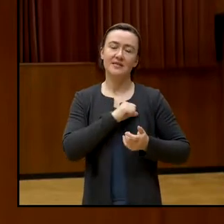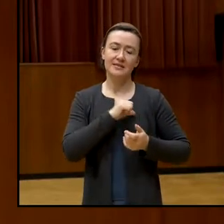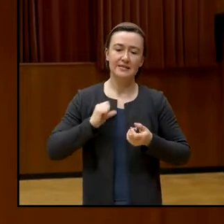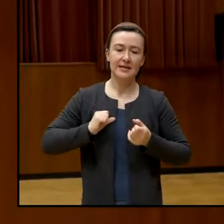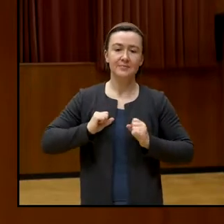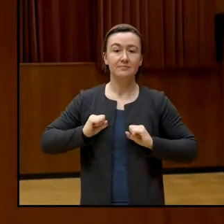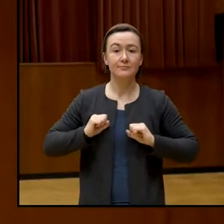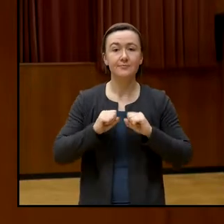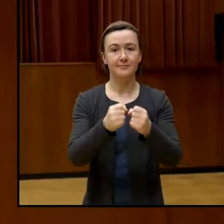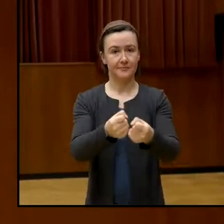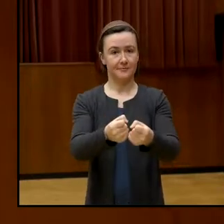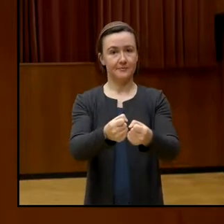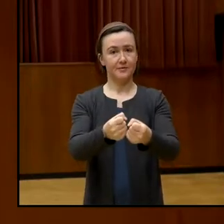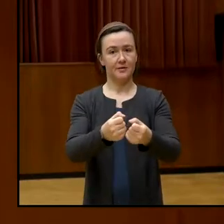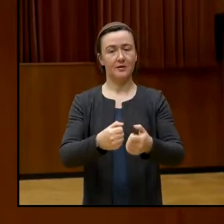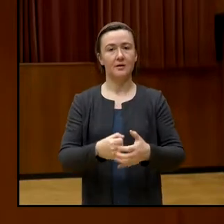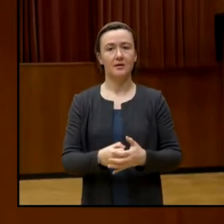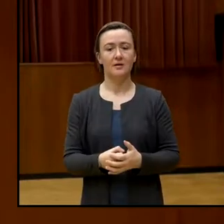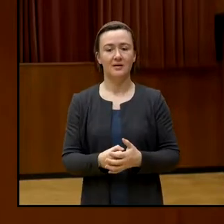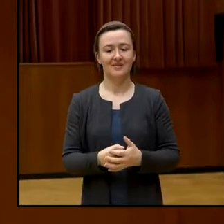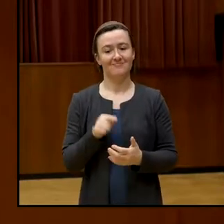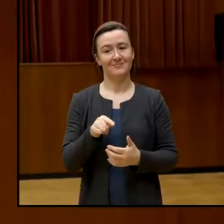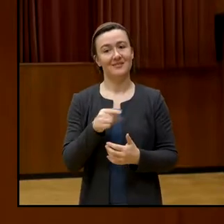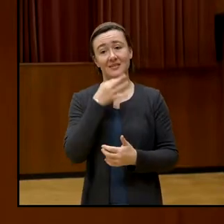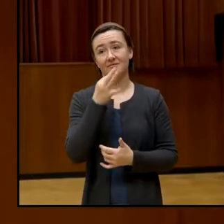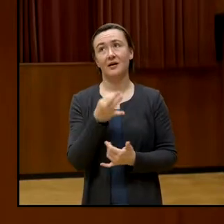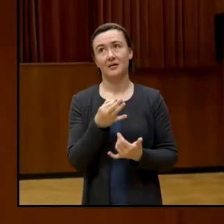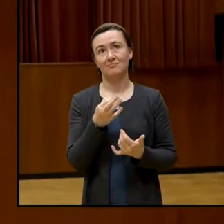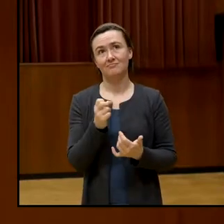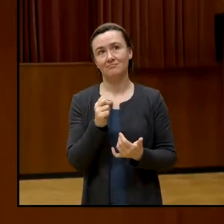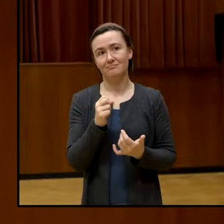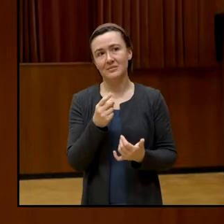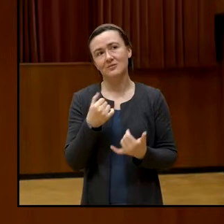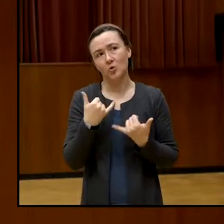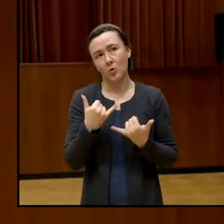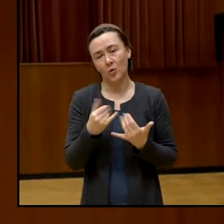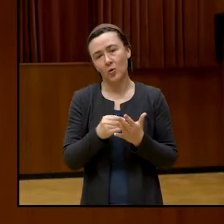nach wie vor oder vielleicht gerade jetzt umso wichtiger ist.